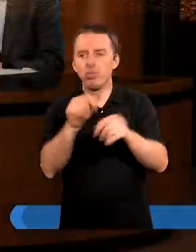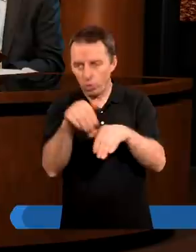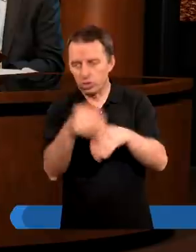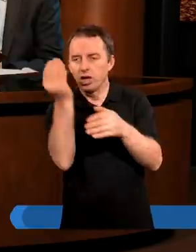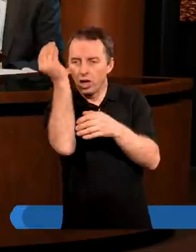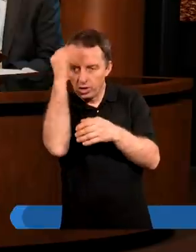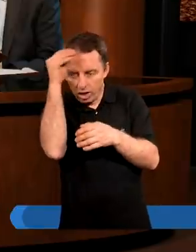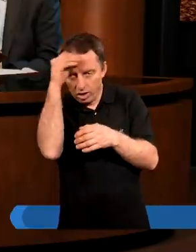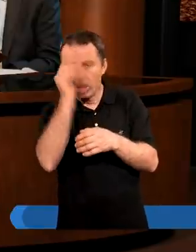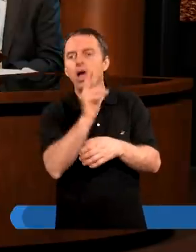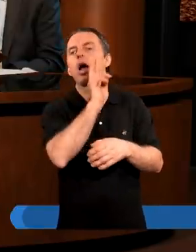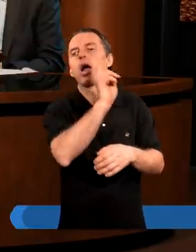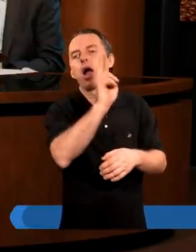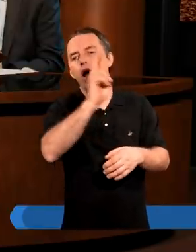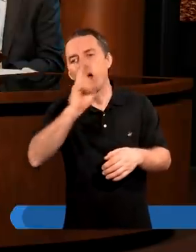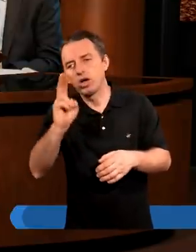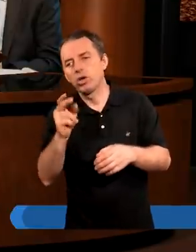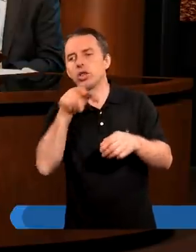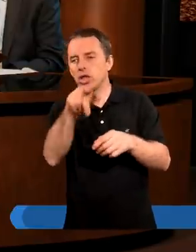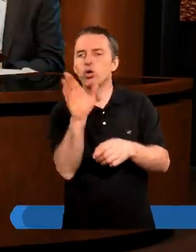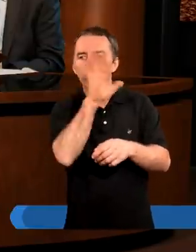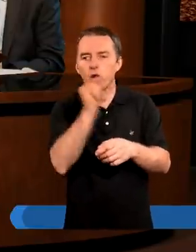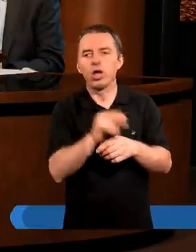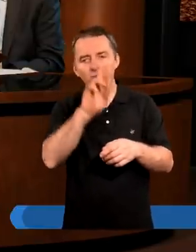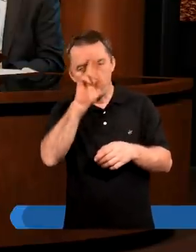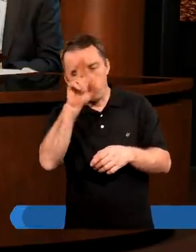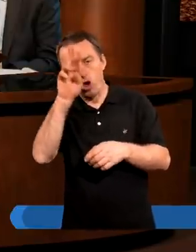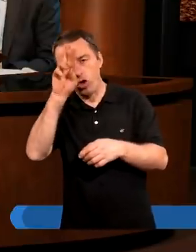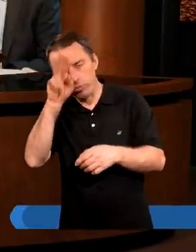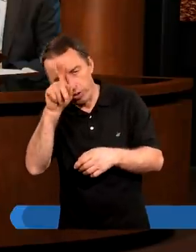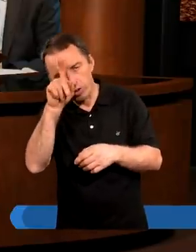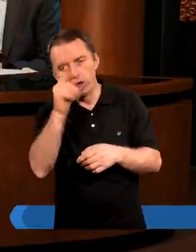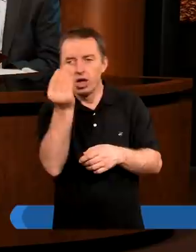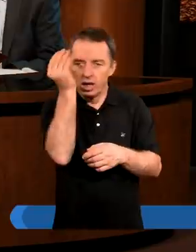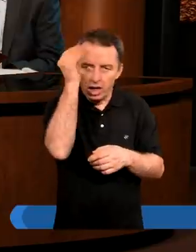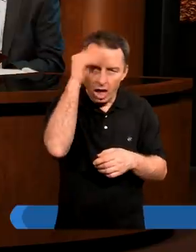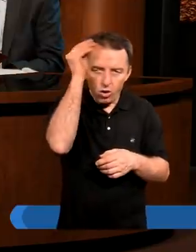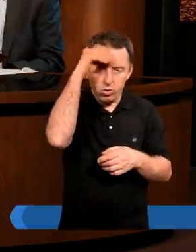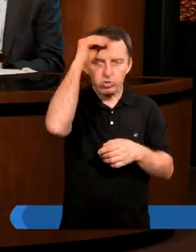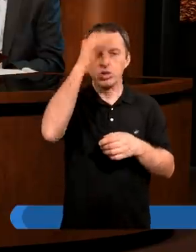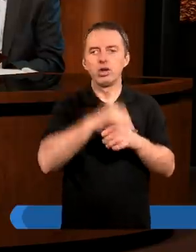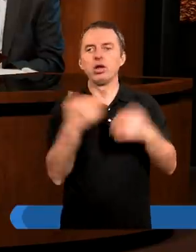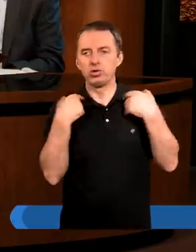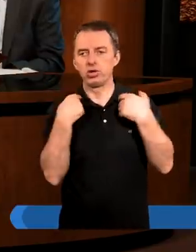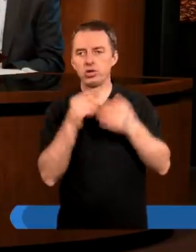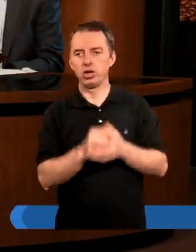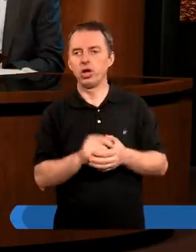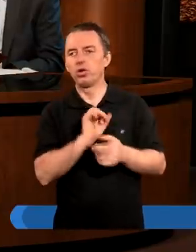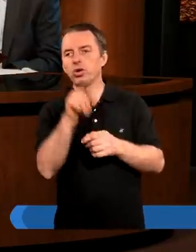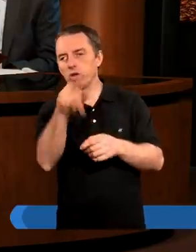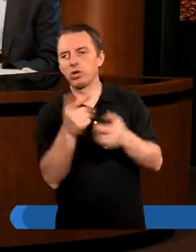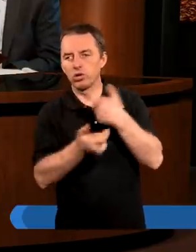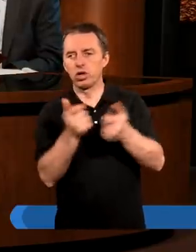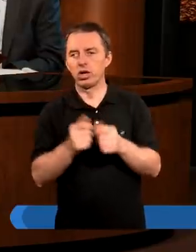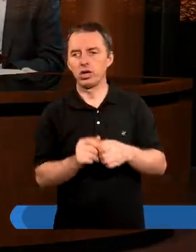nauczyć i to każdy krytyk sztuki rozpozna, czy to nauczony malarz malował, czy to